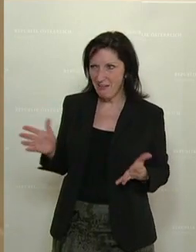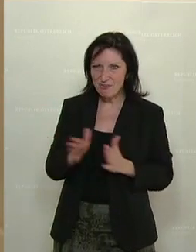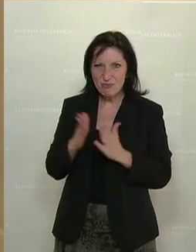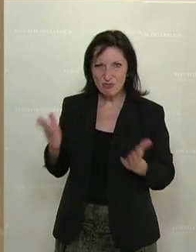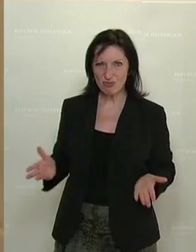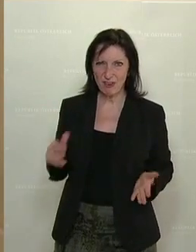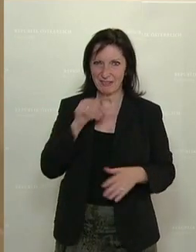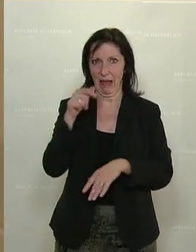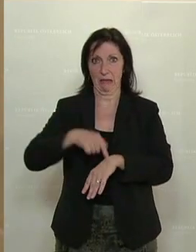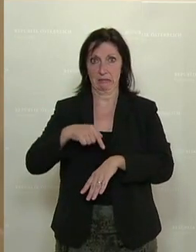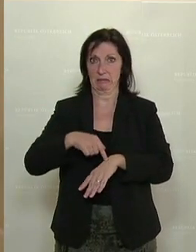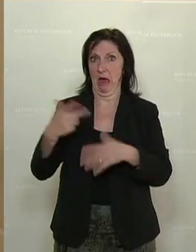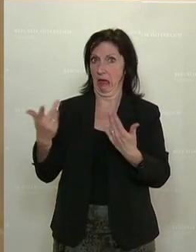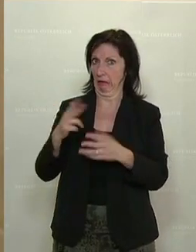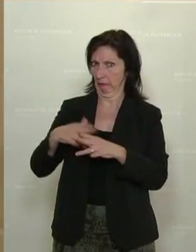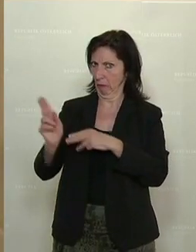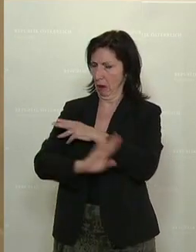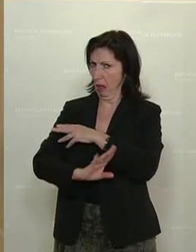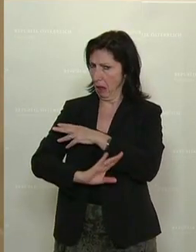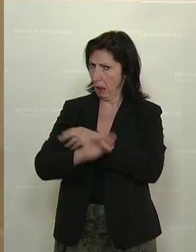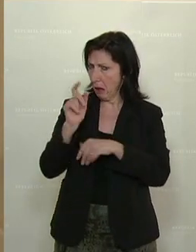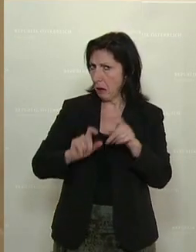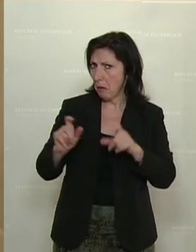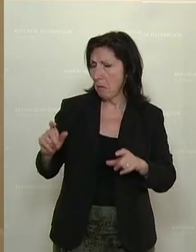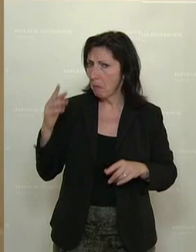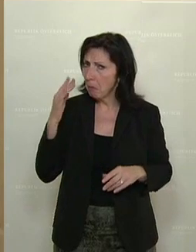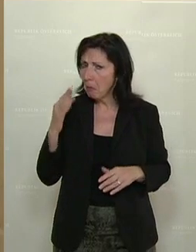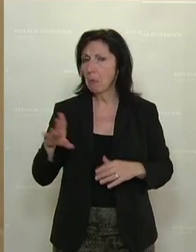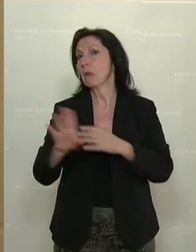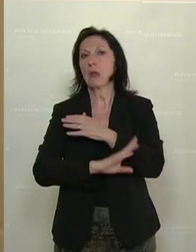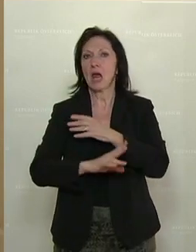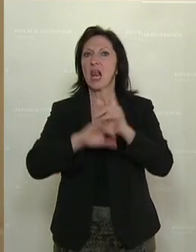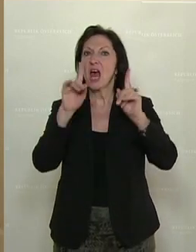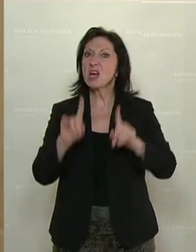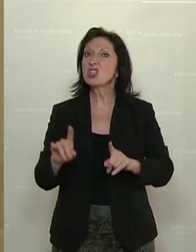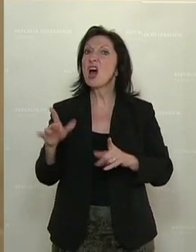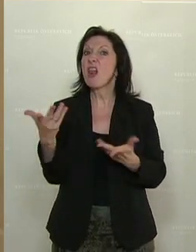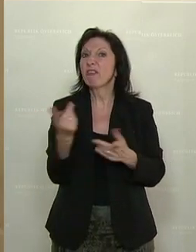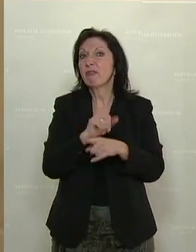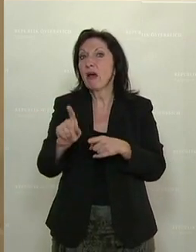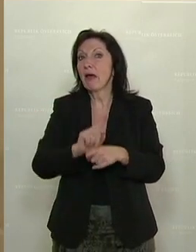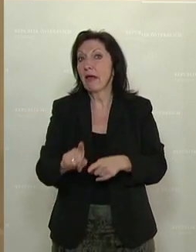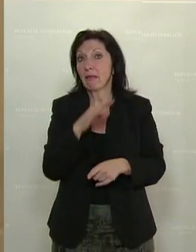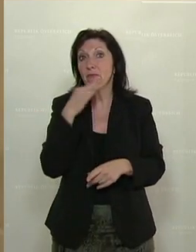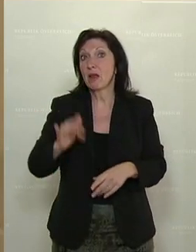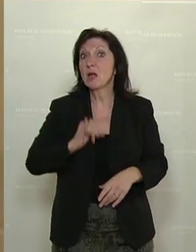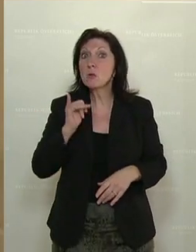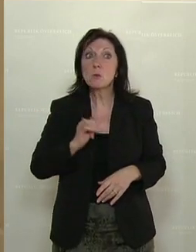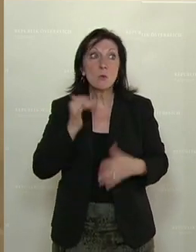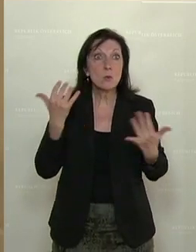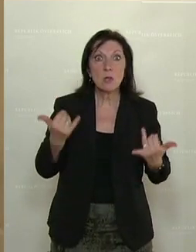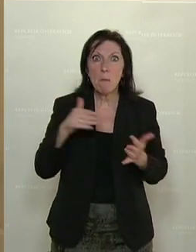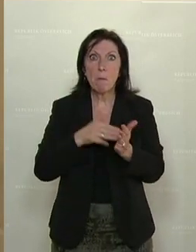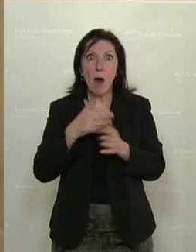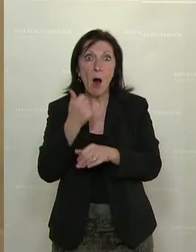sich hier keine Zeit mehr für die Lehrlinge nimmt, dass es einen Lehrstellenmangel gibt, dass es viele junge Leute gibt, die Arbeit suchen.